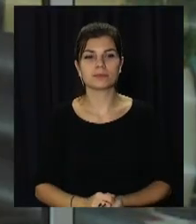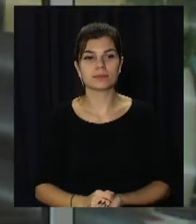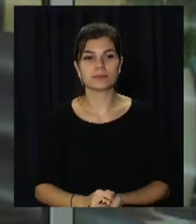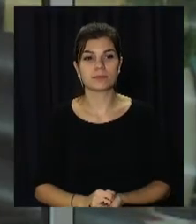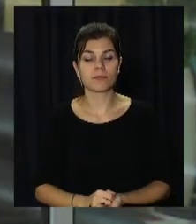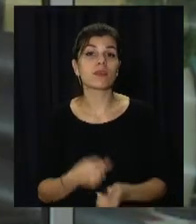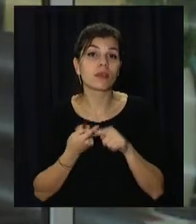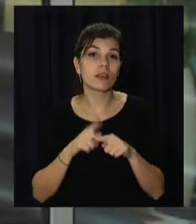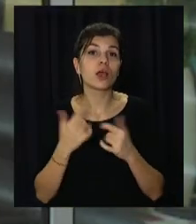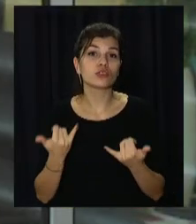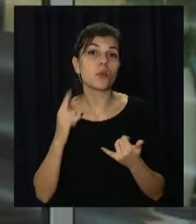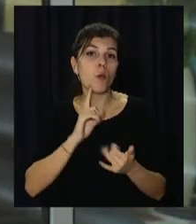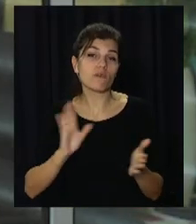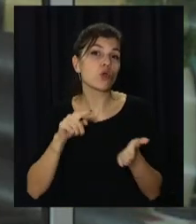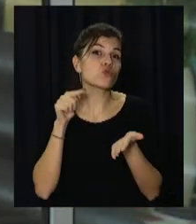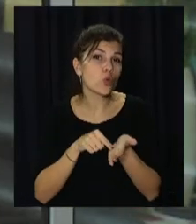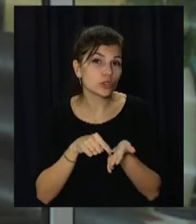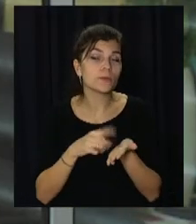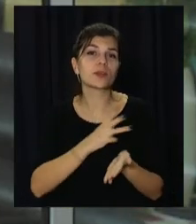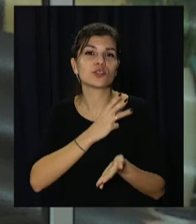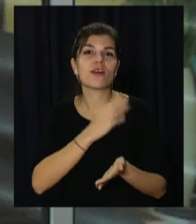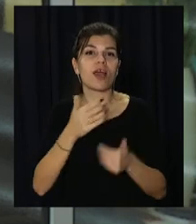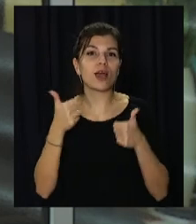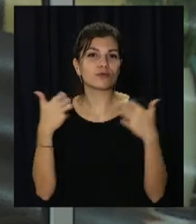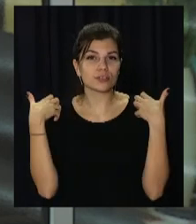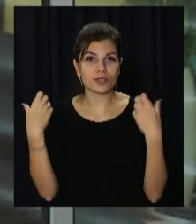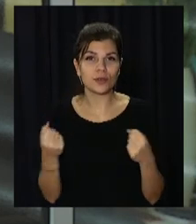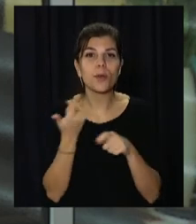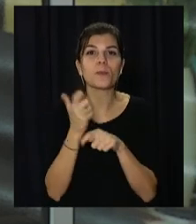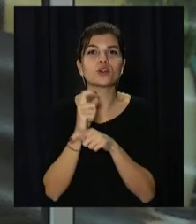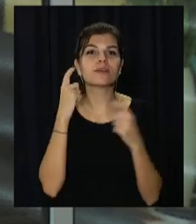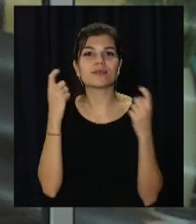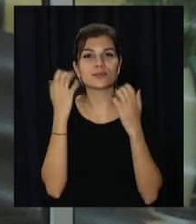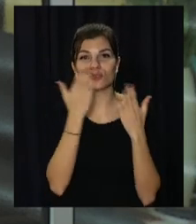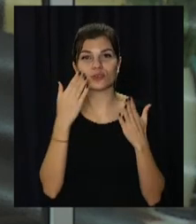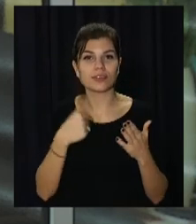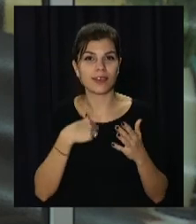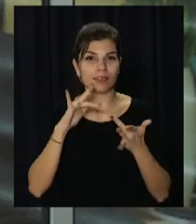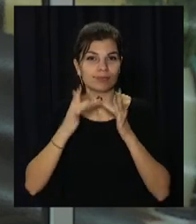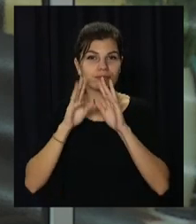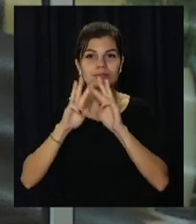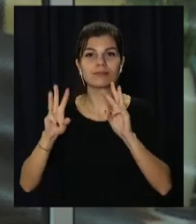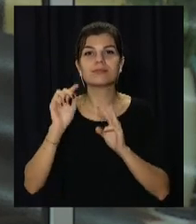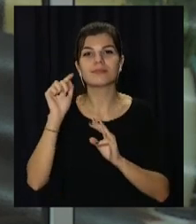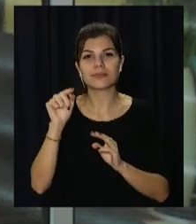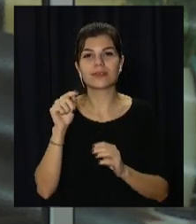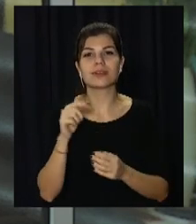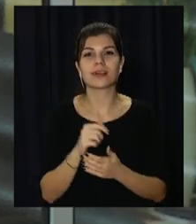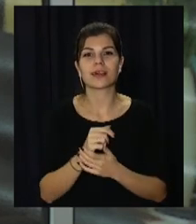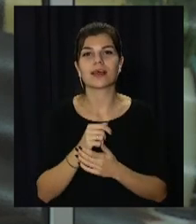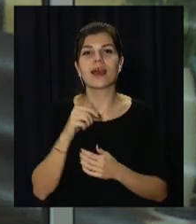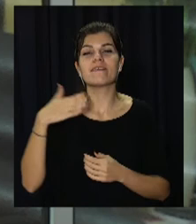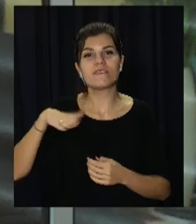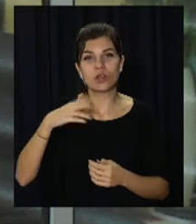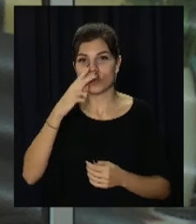На цьому я ставлю крапку. Бажаю вам міцного здоров'я. Ще більш інформації читайте на нашому сайті opentv.media.